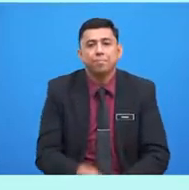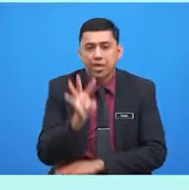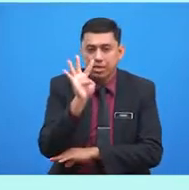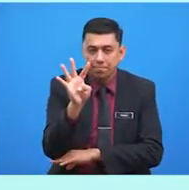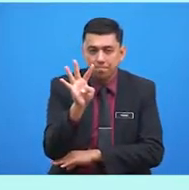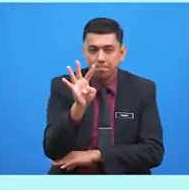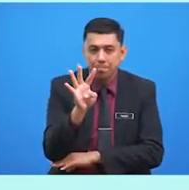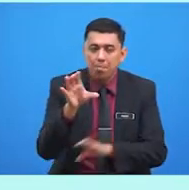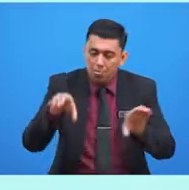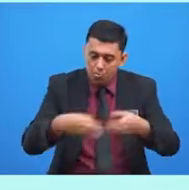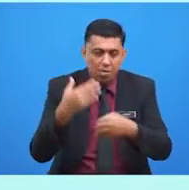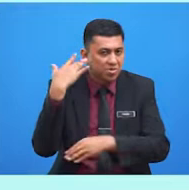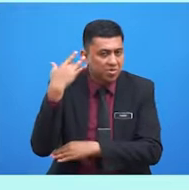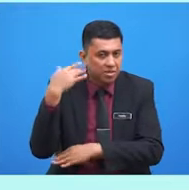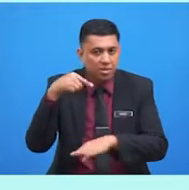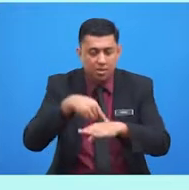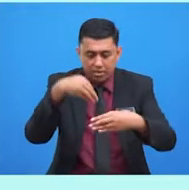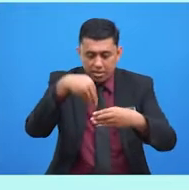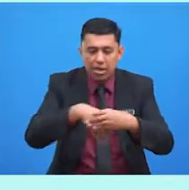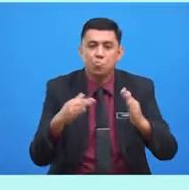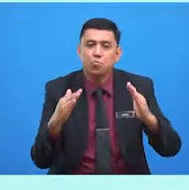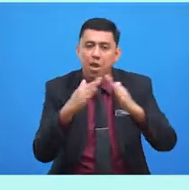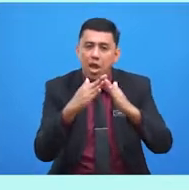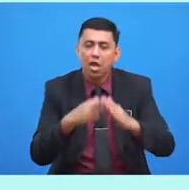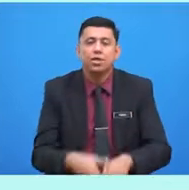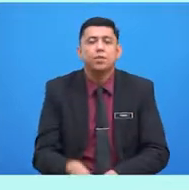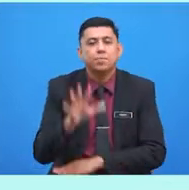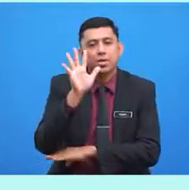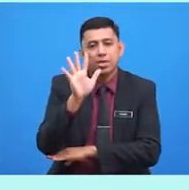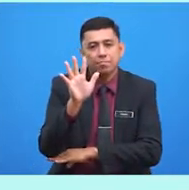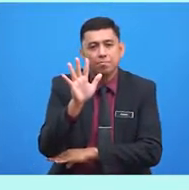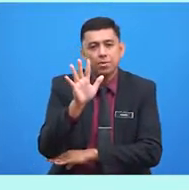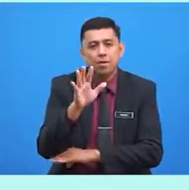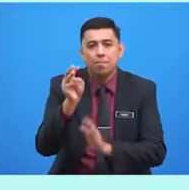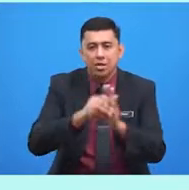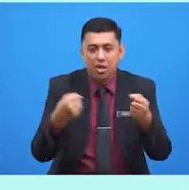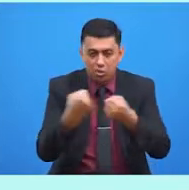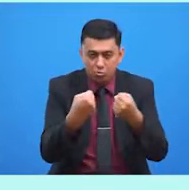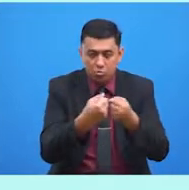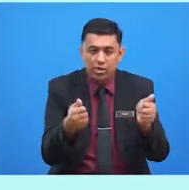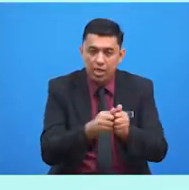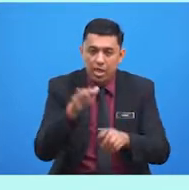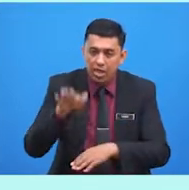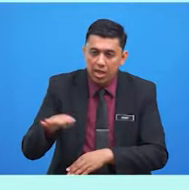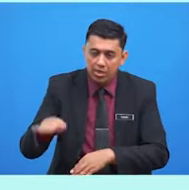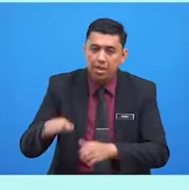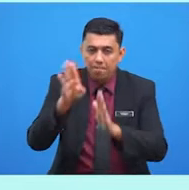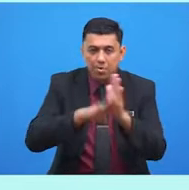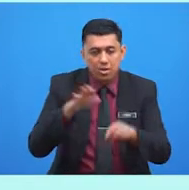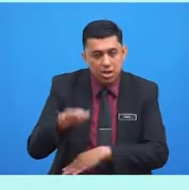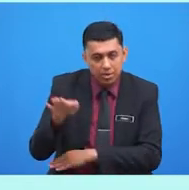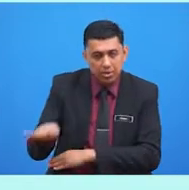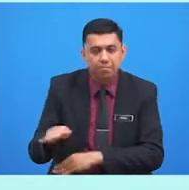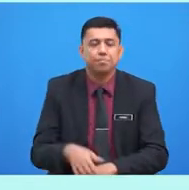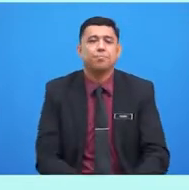Keempat, membuat bising di dalam rumah. Kelima, bergaduh dengan adik-beradik.